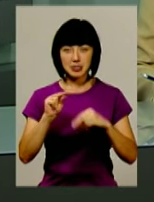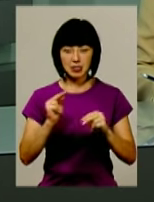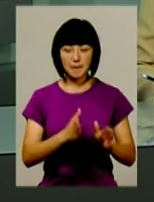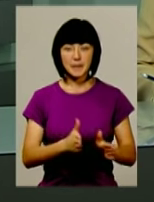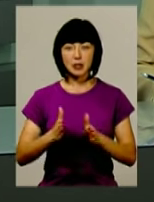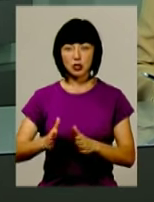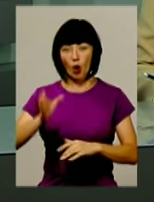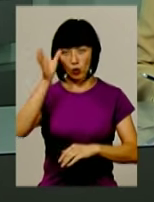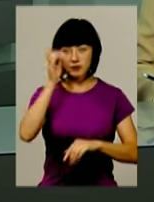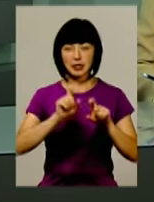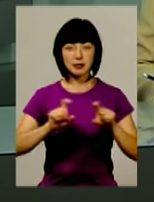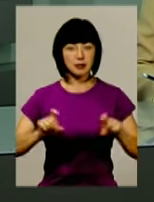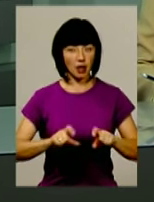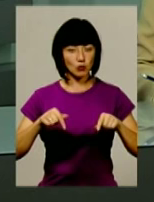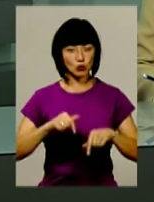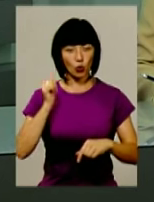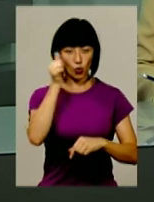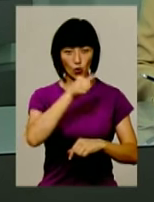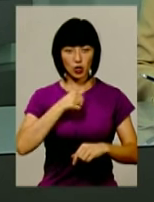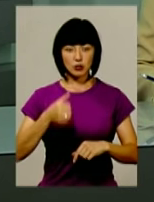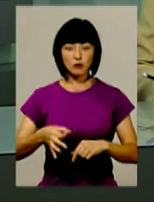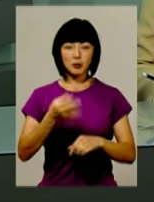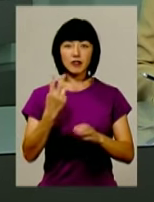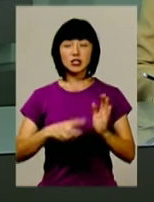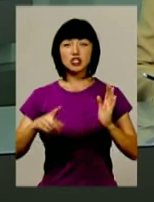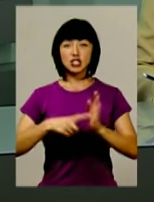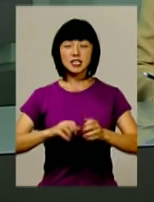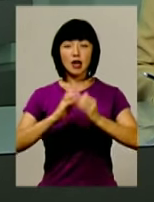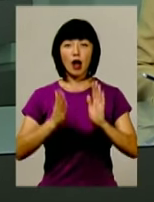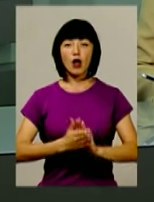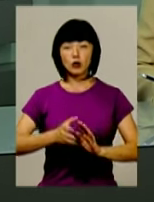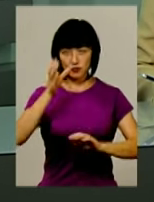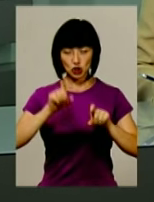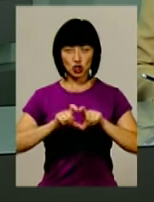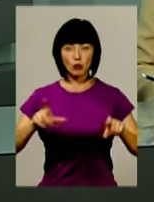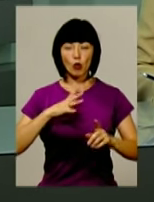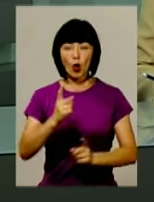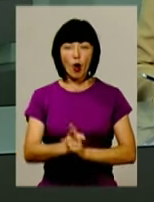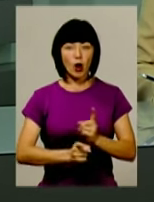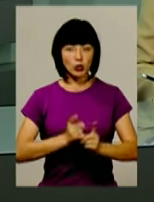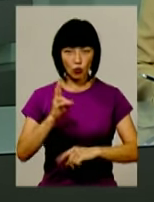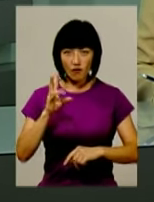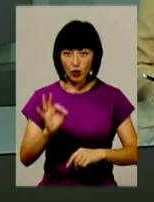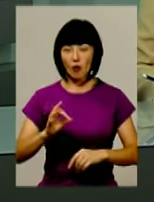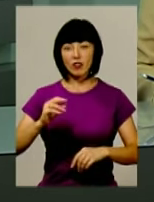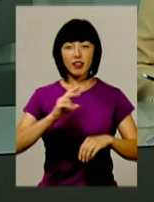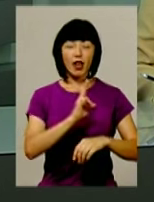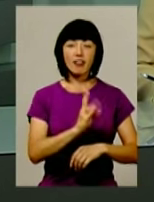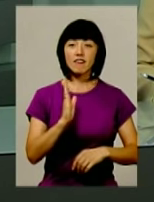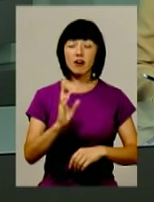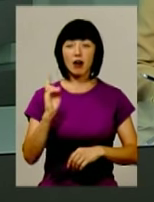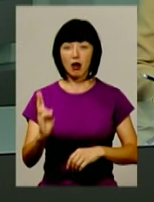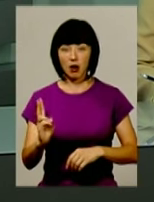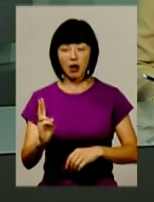мережі освітніх закладів. Цьогоріч вкрай 26 загальноосвітніх навчальних закладів було реорганізовано в навчально-виховні